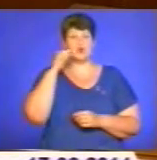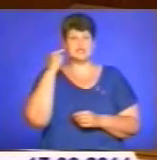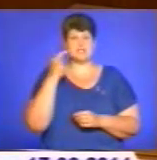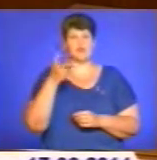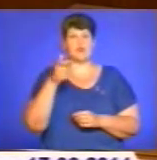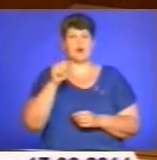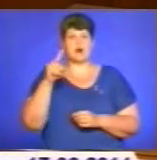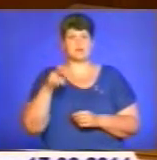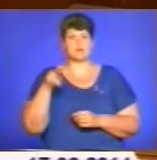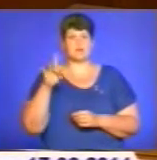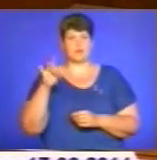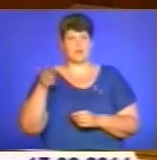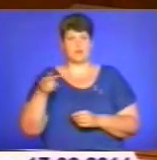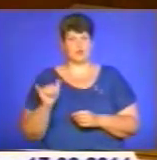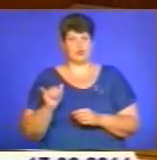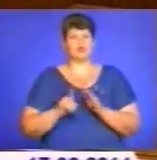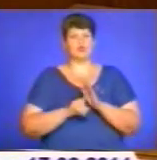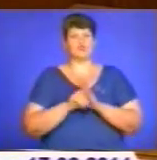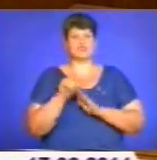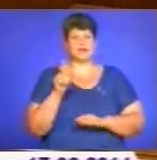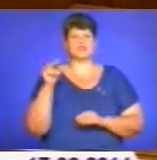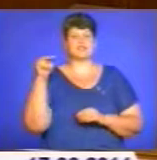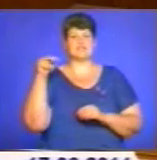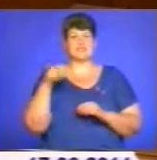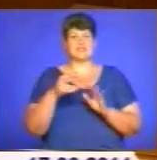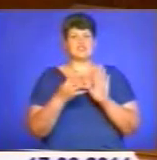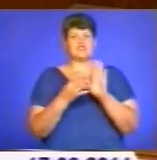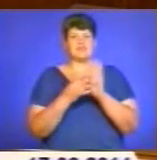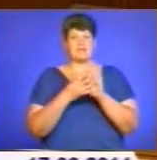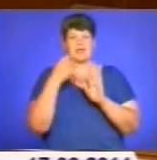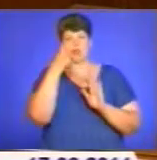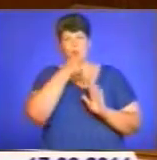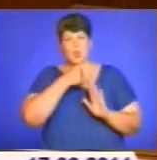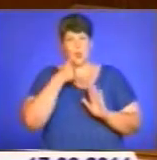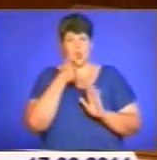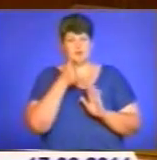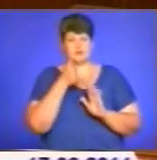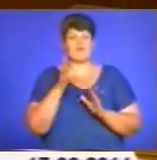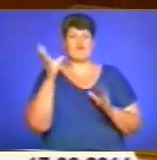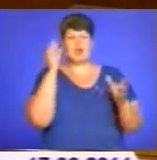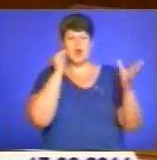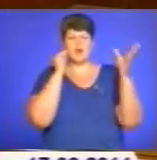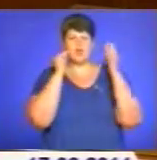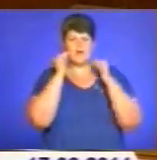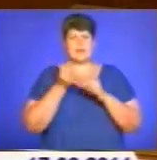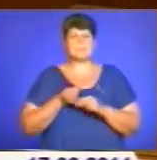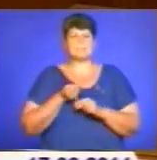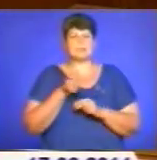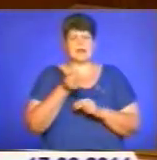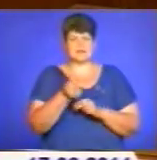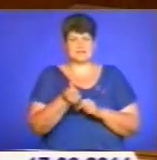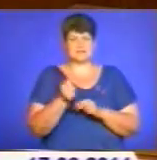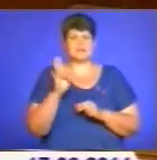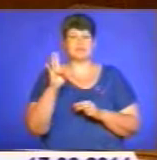«Газпрому» починаючи з 2009 року з врахуванням платежів як